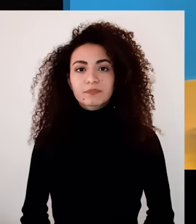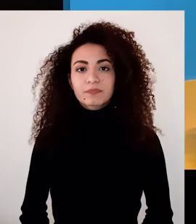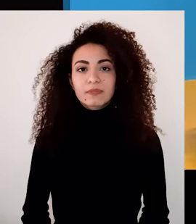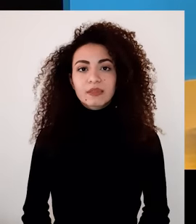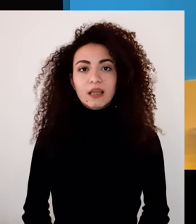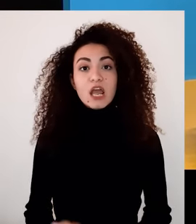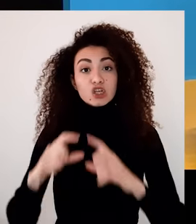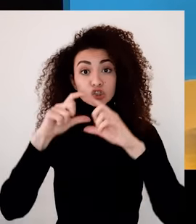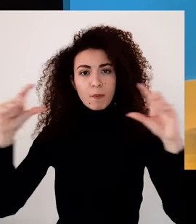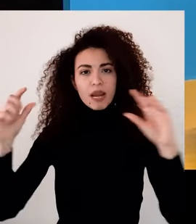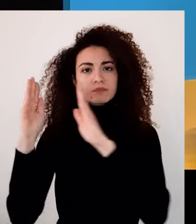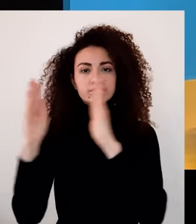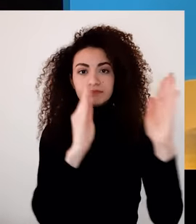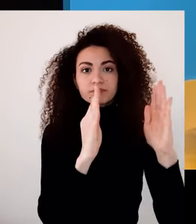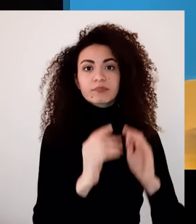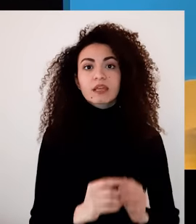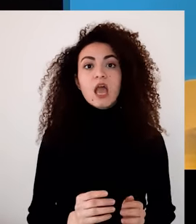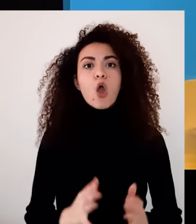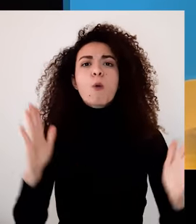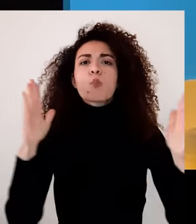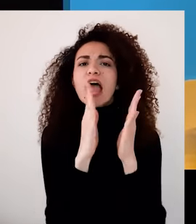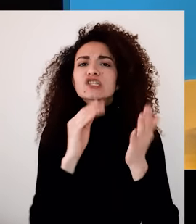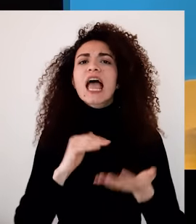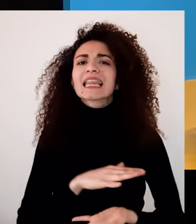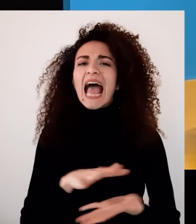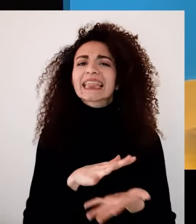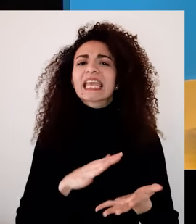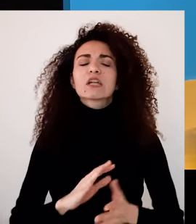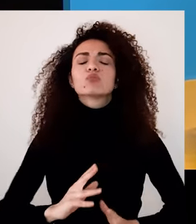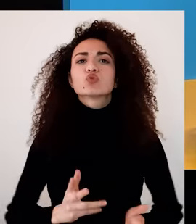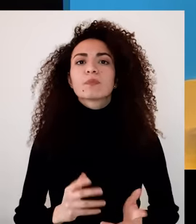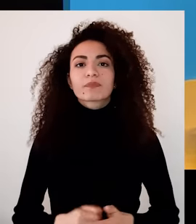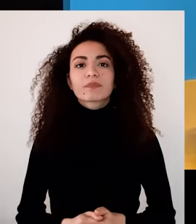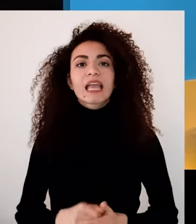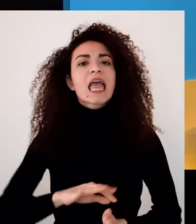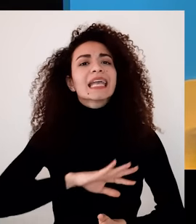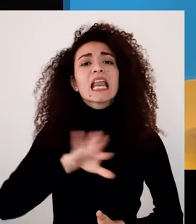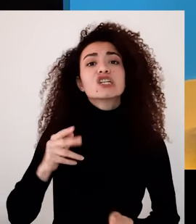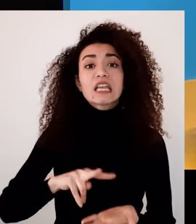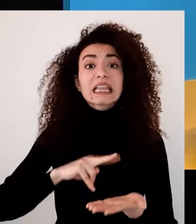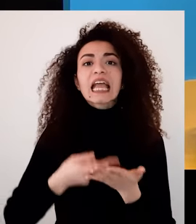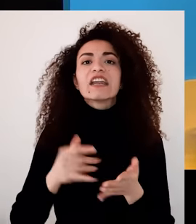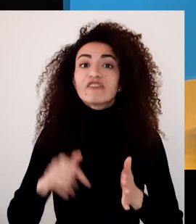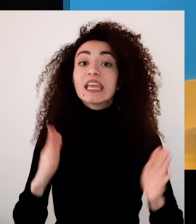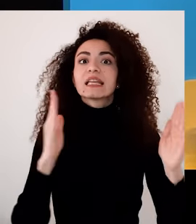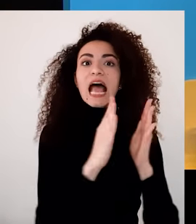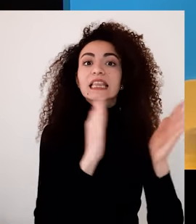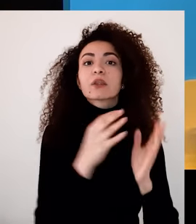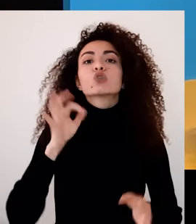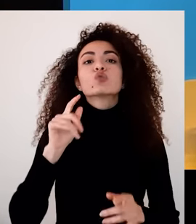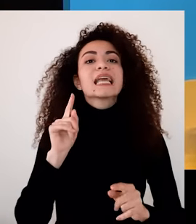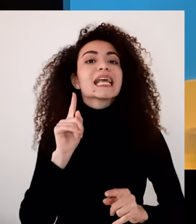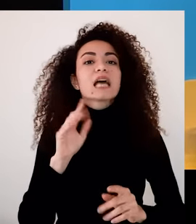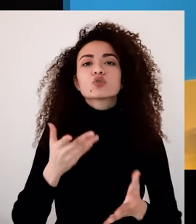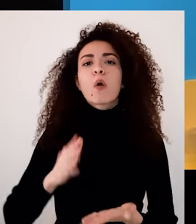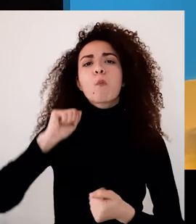منتابع بتقسيم الجملة الأولى لمواجهة التحديات كل رحلة التغيير فيها تحديات خصوصاً